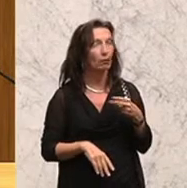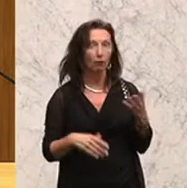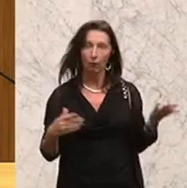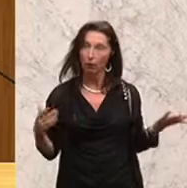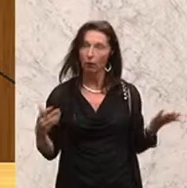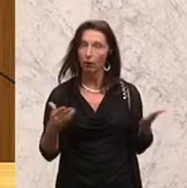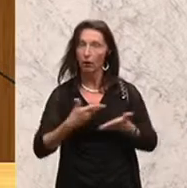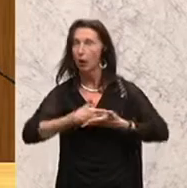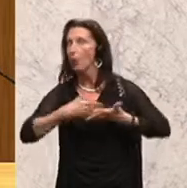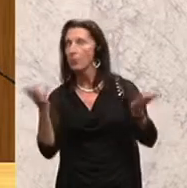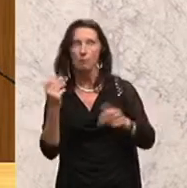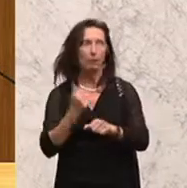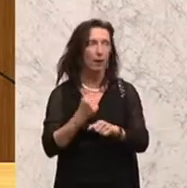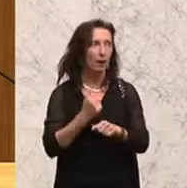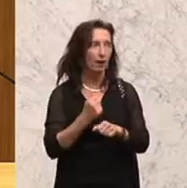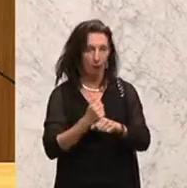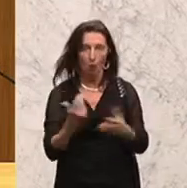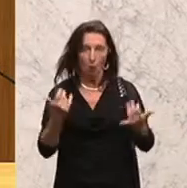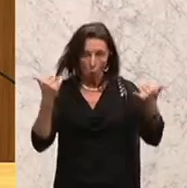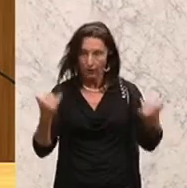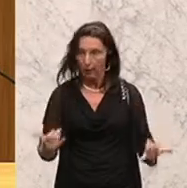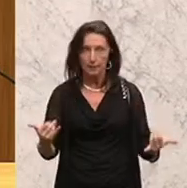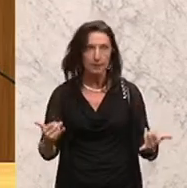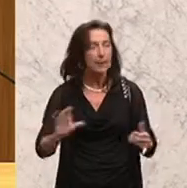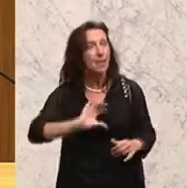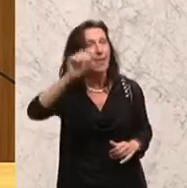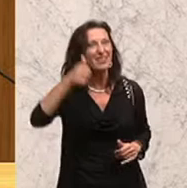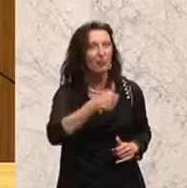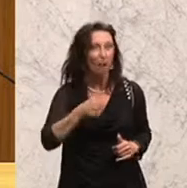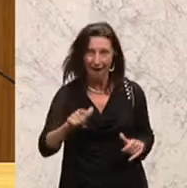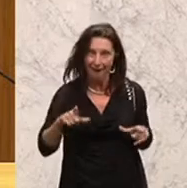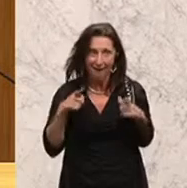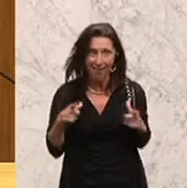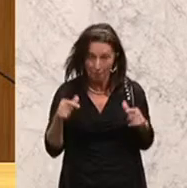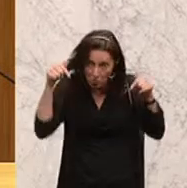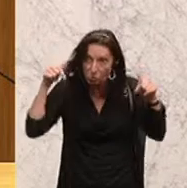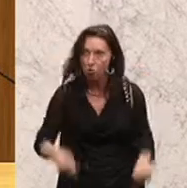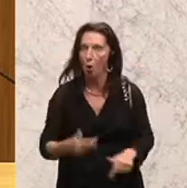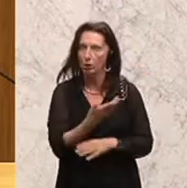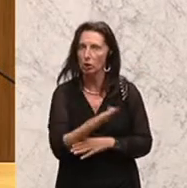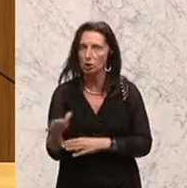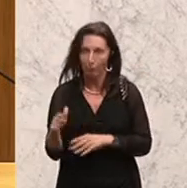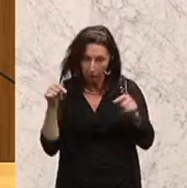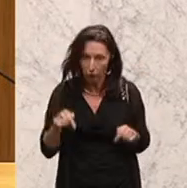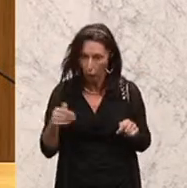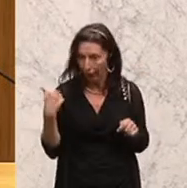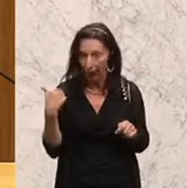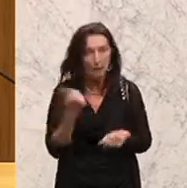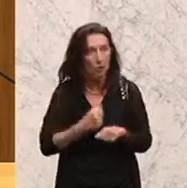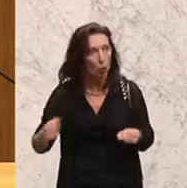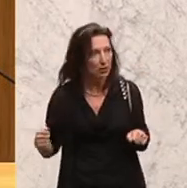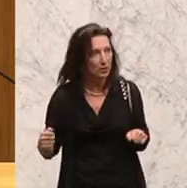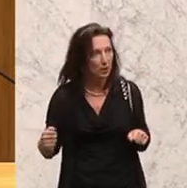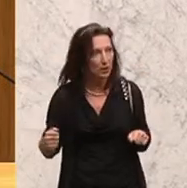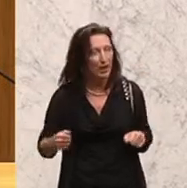Und die erste Ladung an Sterben haben wir bekommen, letzten Donnerstag. Sie tropfen dort, wo wir Late-Night-Shopping machen, tropfen